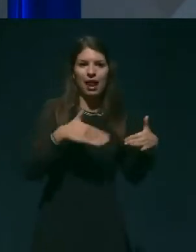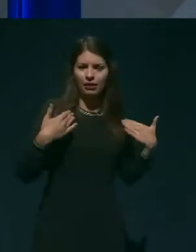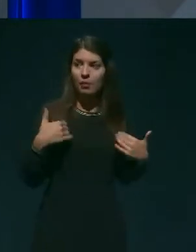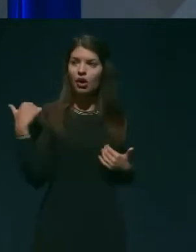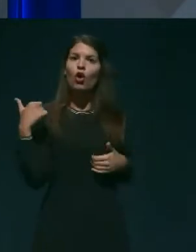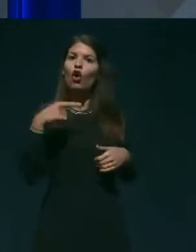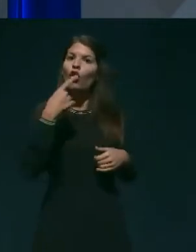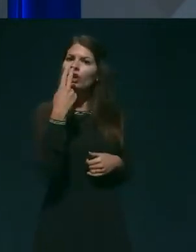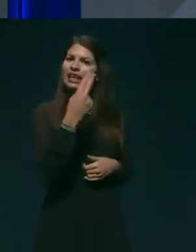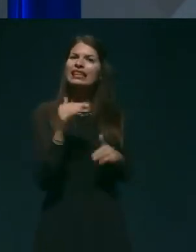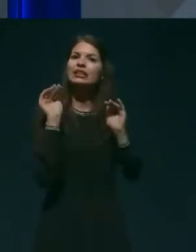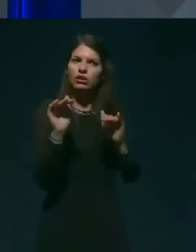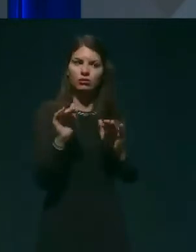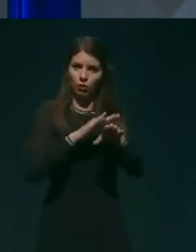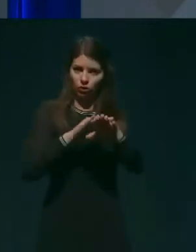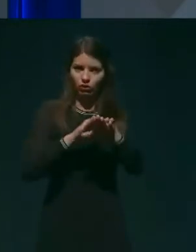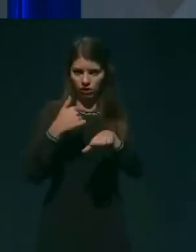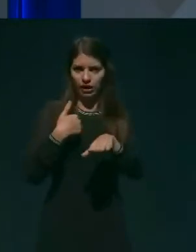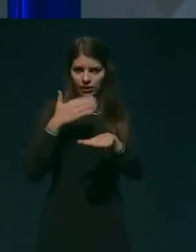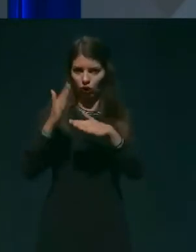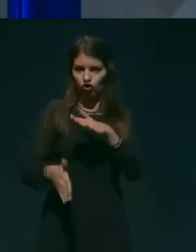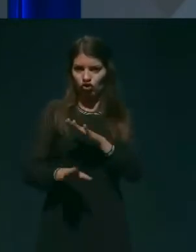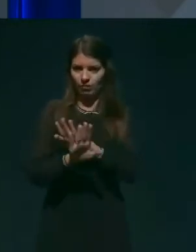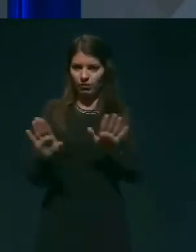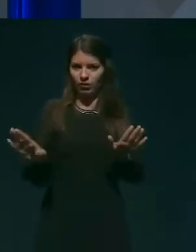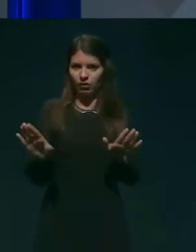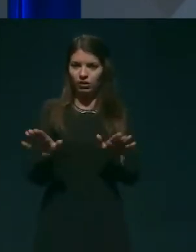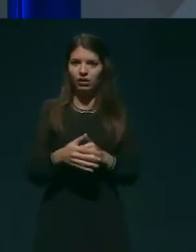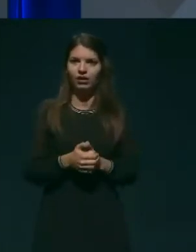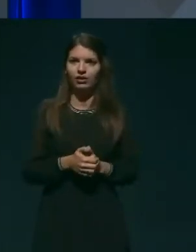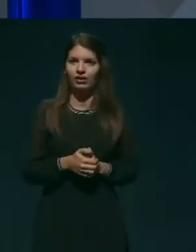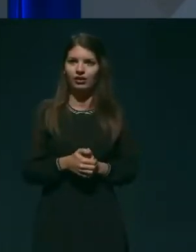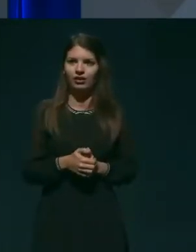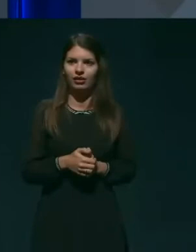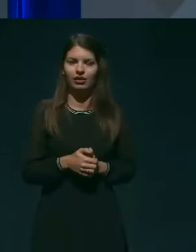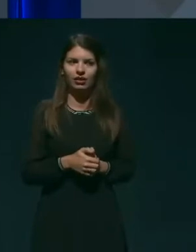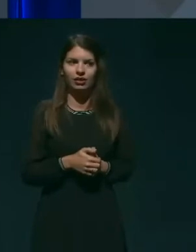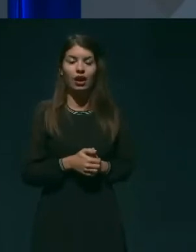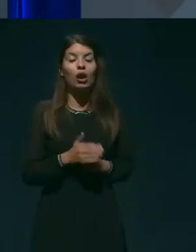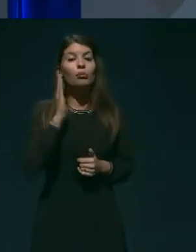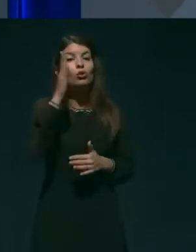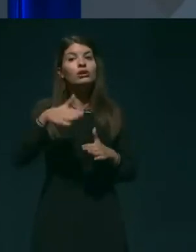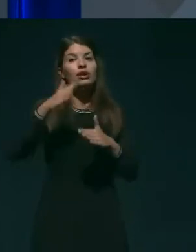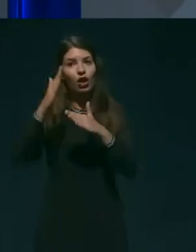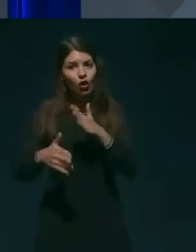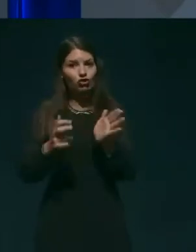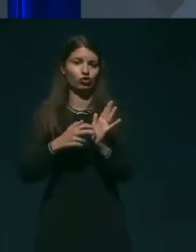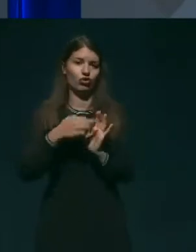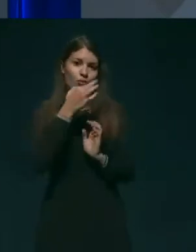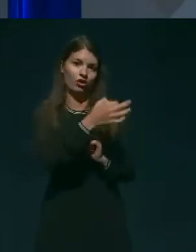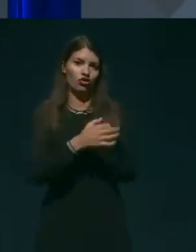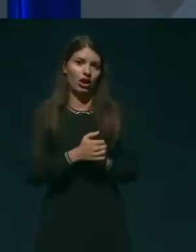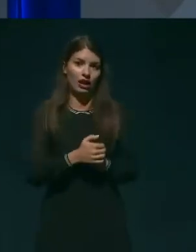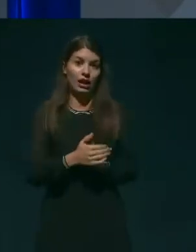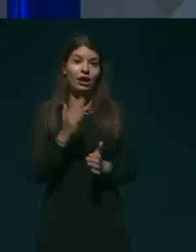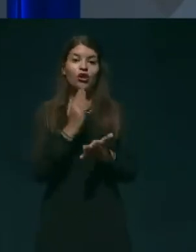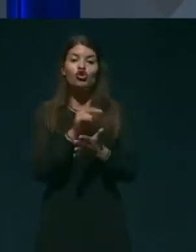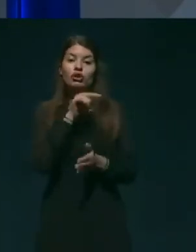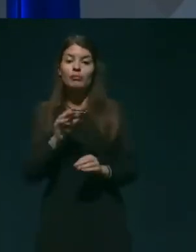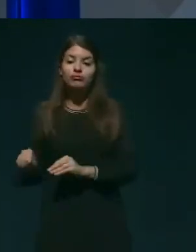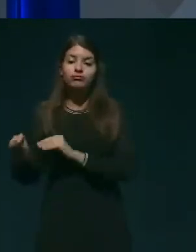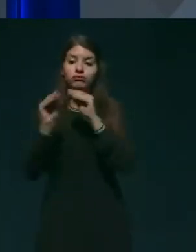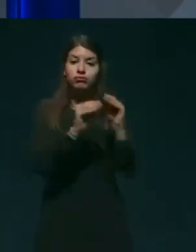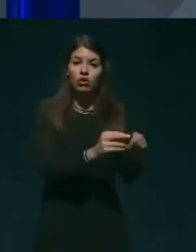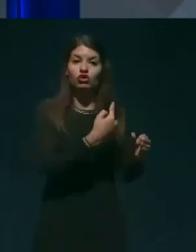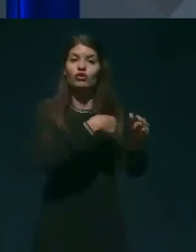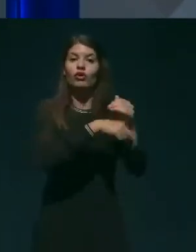v domu. Če me pustite dokončati, bom zelo hvaležen. Ja, da boste potem še vprašali. Sam prevoz v bolnico ne pomeni čudeža,